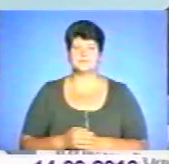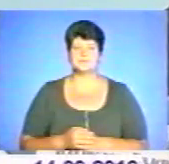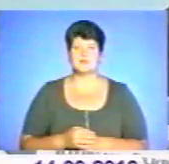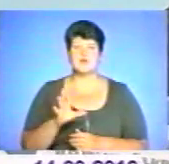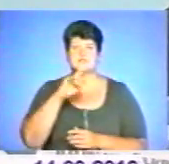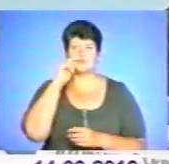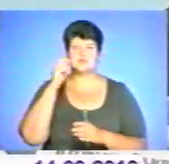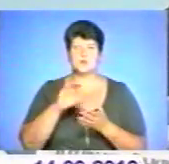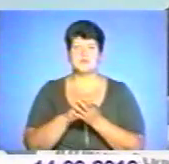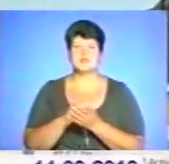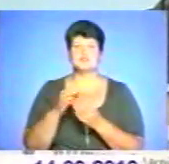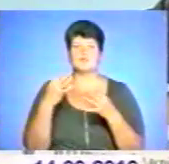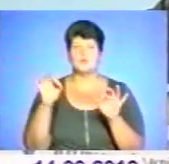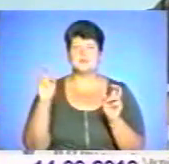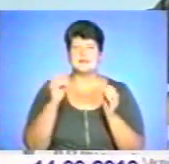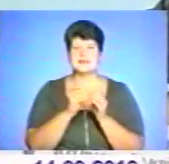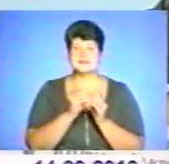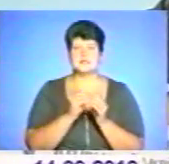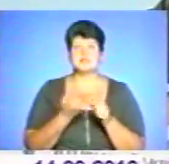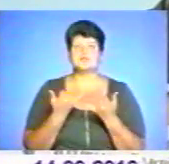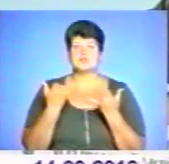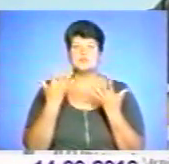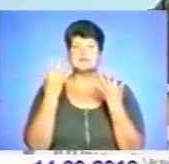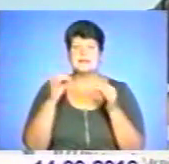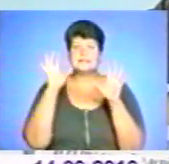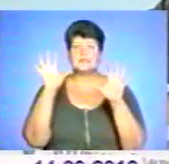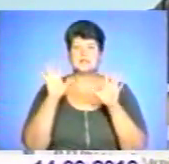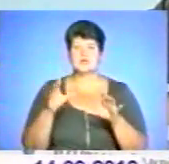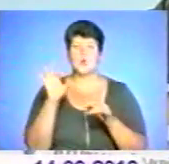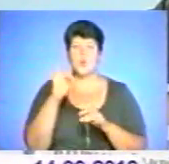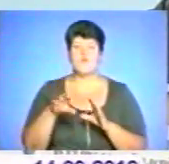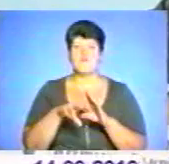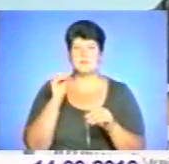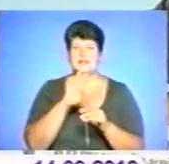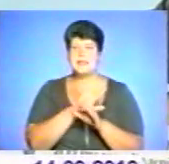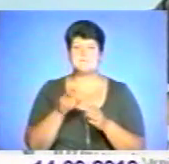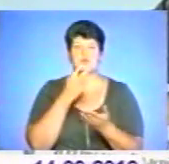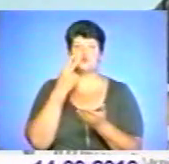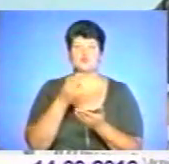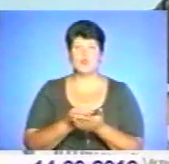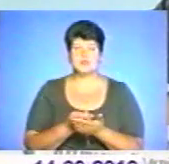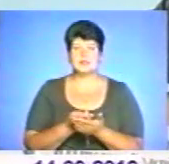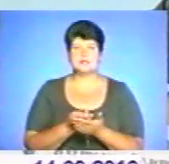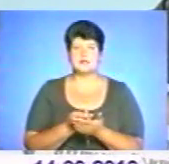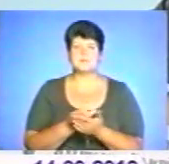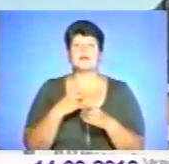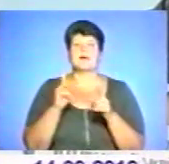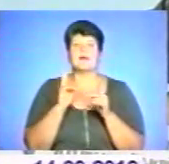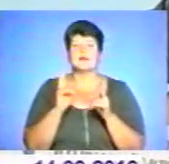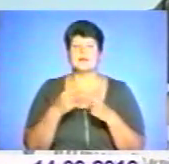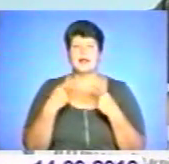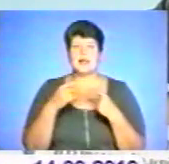всеукраїнське об'єднання «Свобода» 10. На сьогоднішній день з законодавством о виборах не предусмотрено якихось